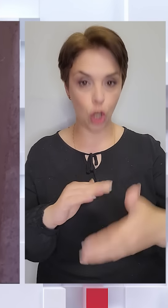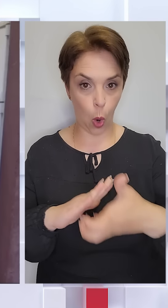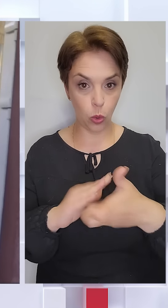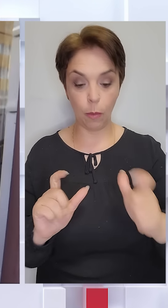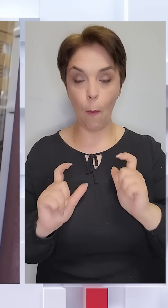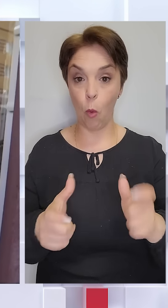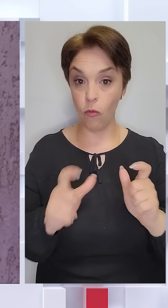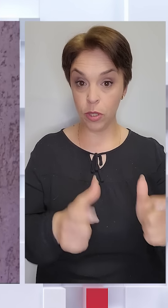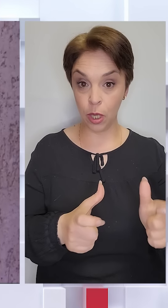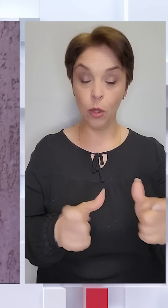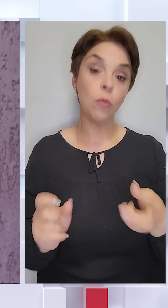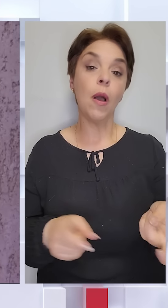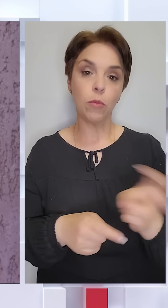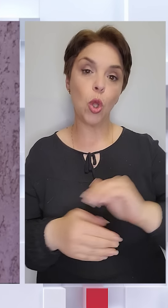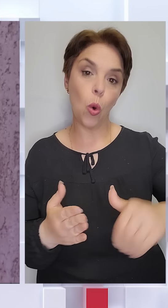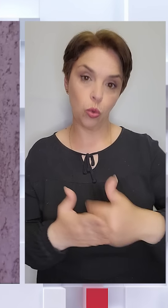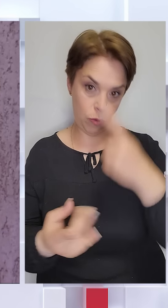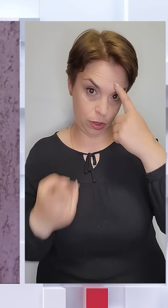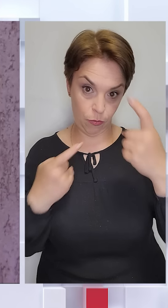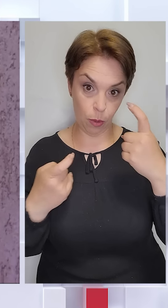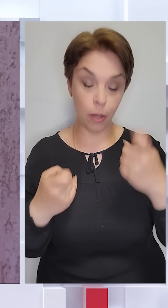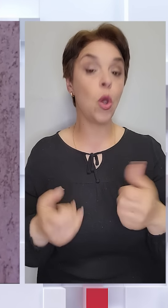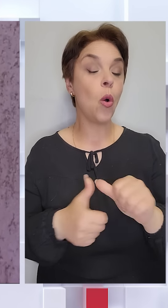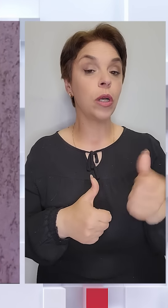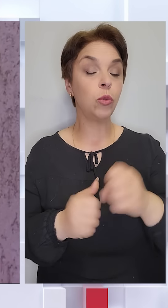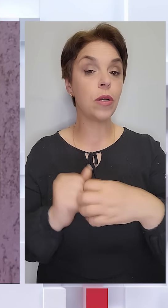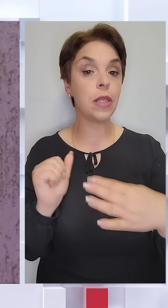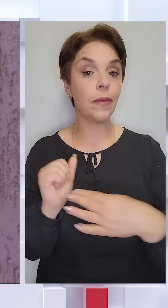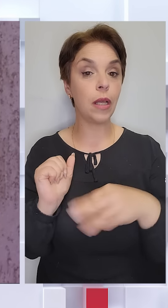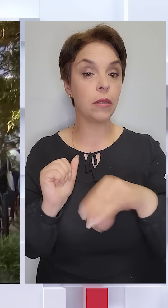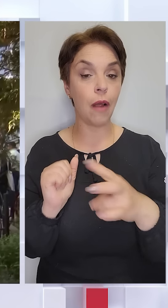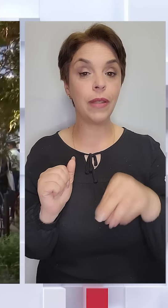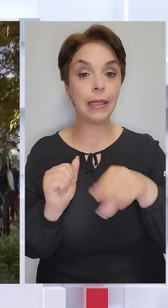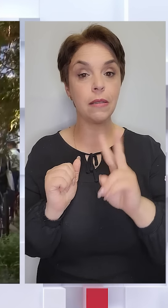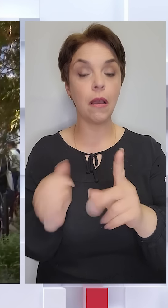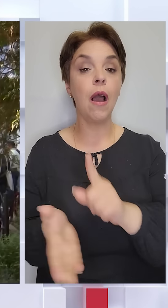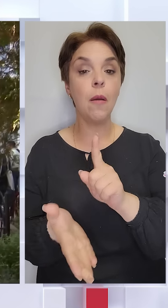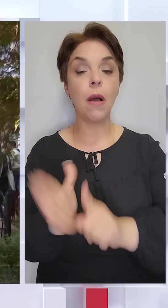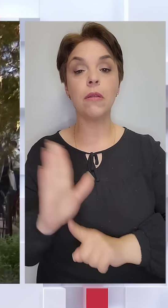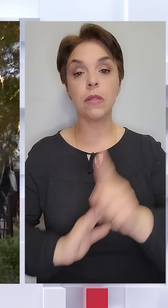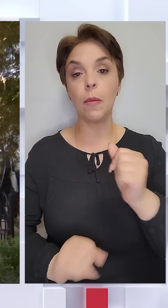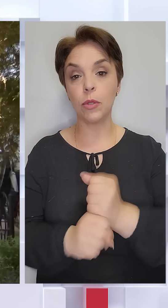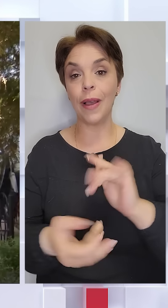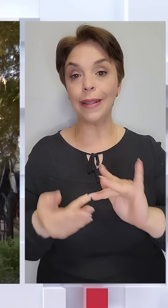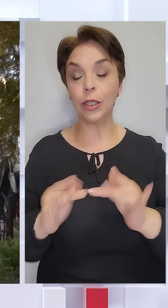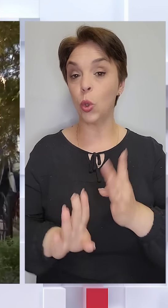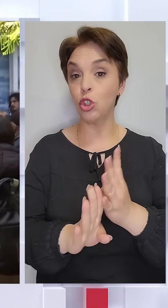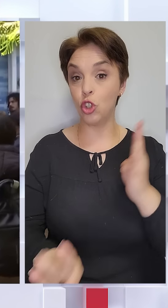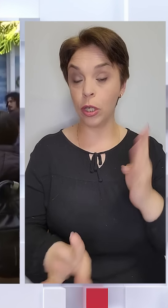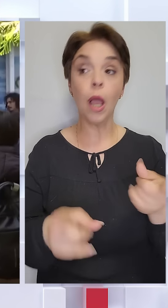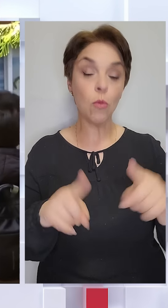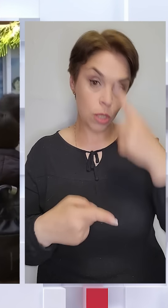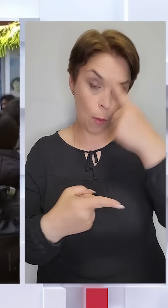повістки і тому прийшли оновлювати дані. Окрім того, з 19 травня в ТЦК мали запрацювати електронні черги. Про це